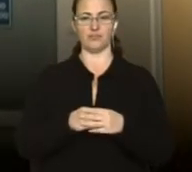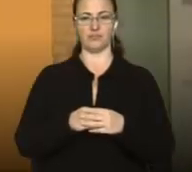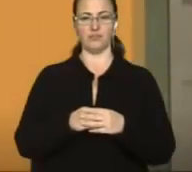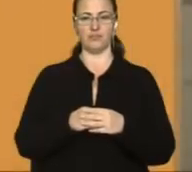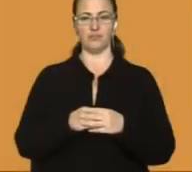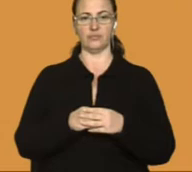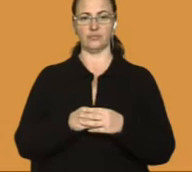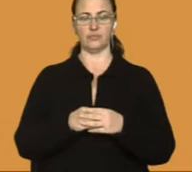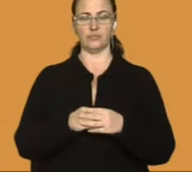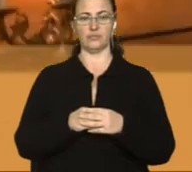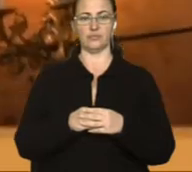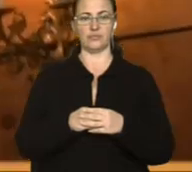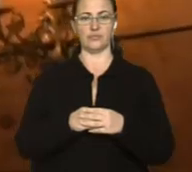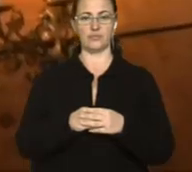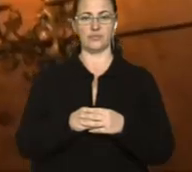запитання.